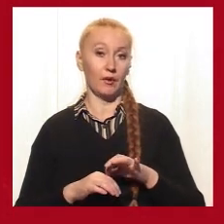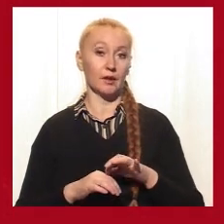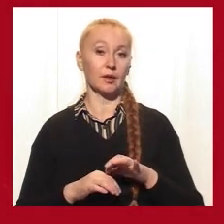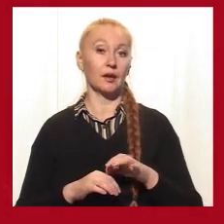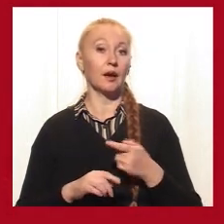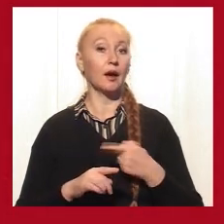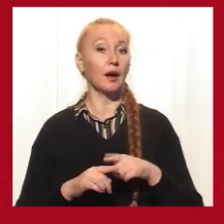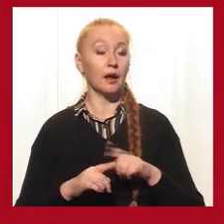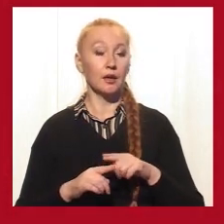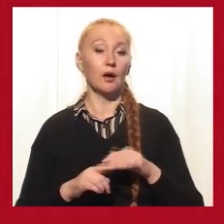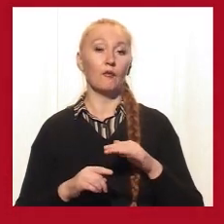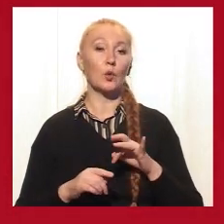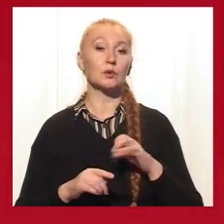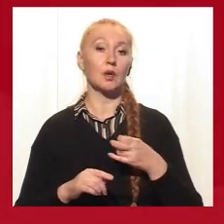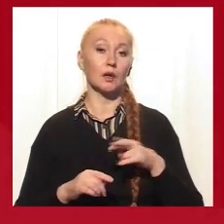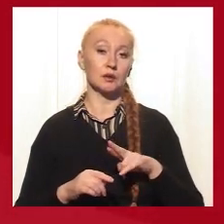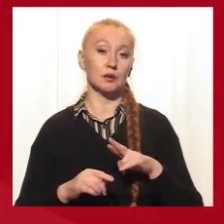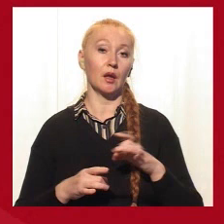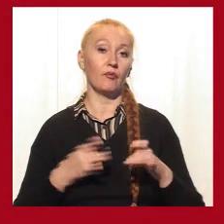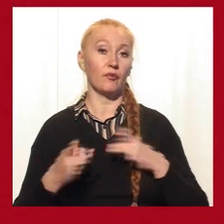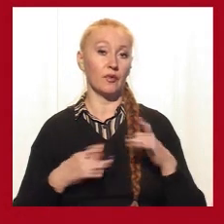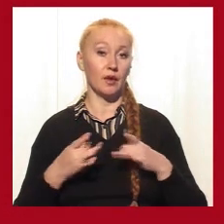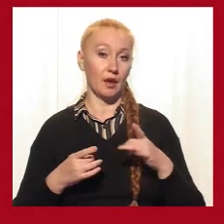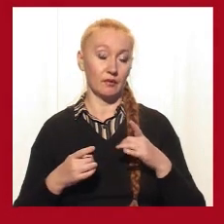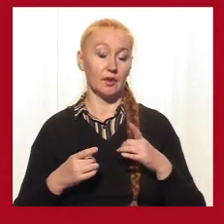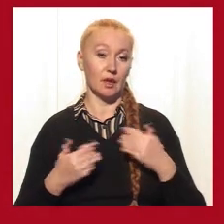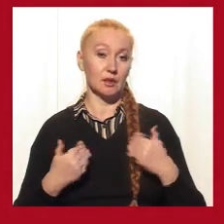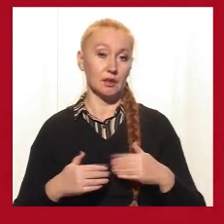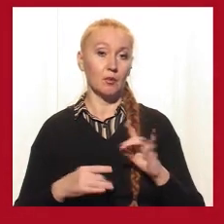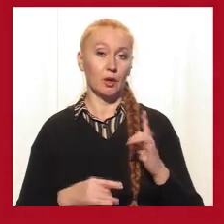це і фрустрація нервної системи рівня.